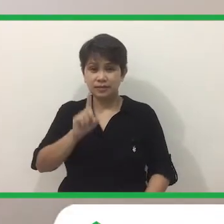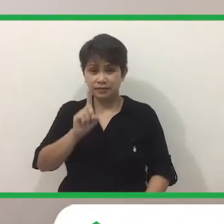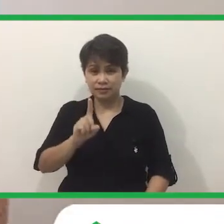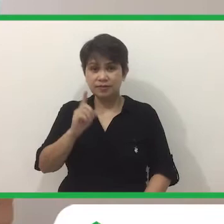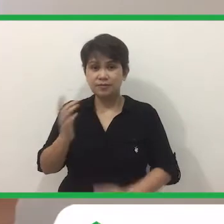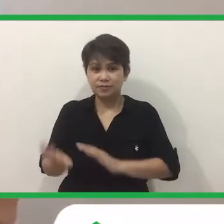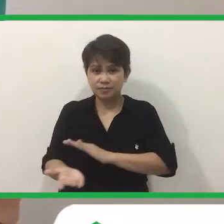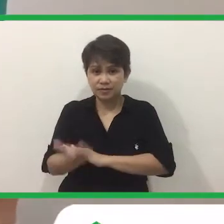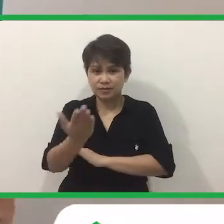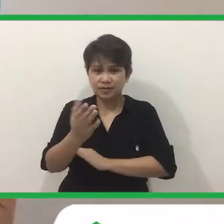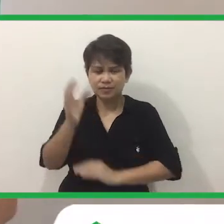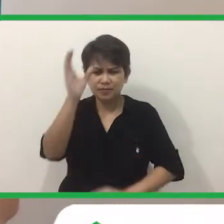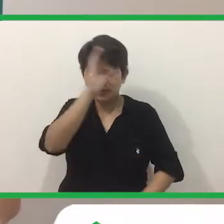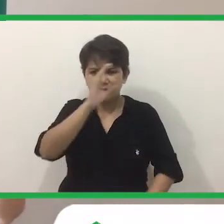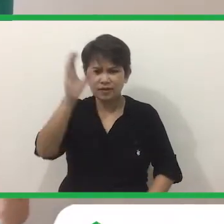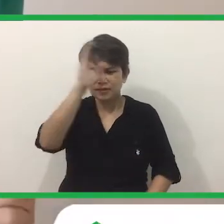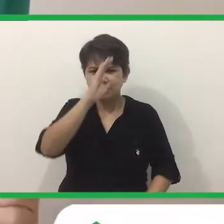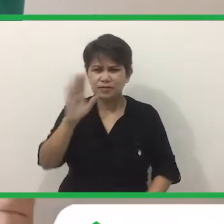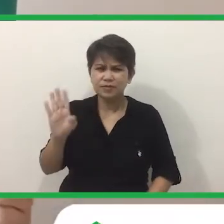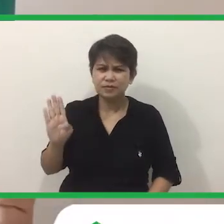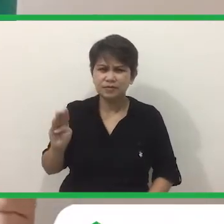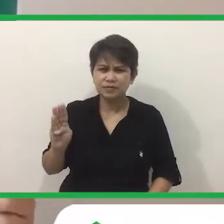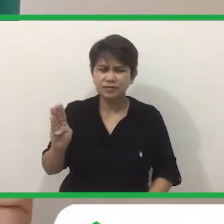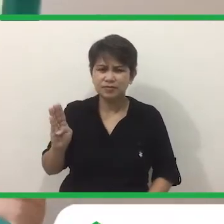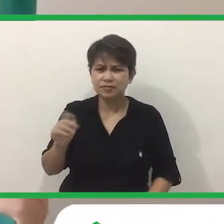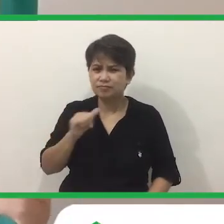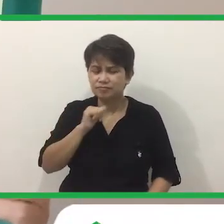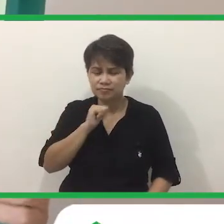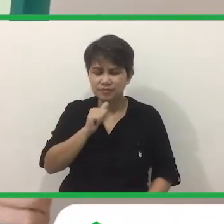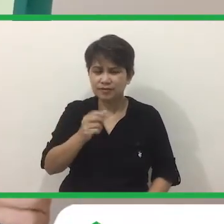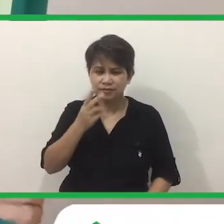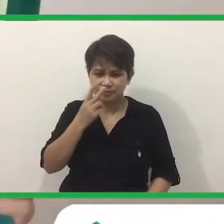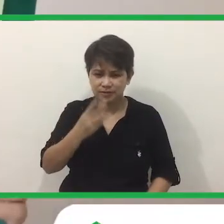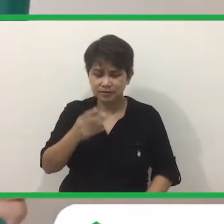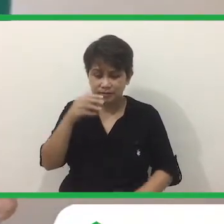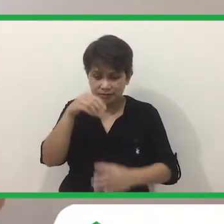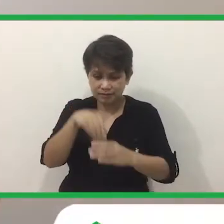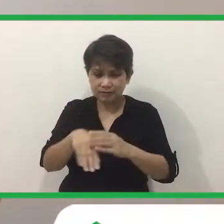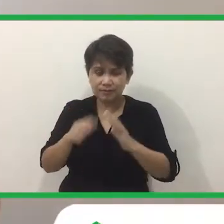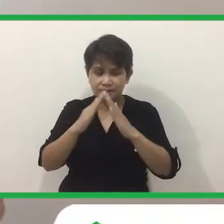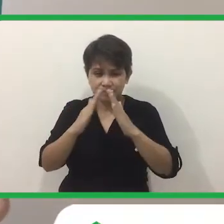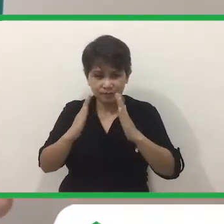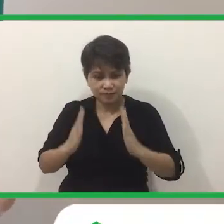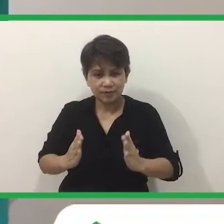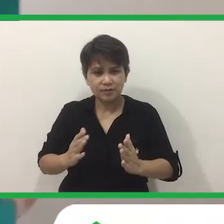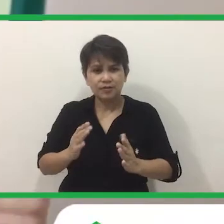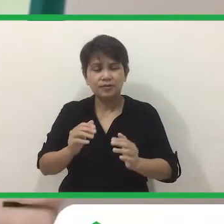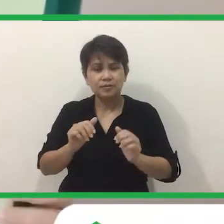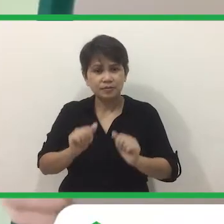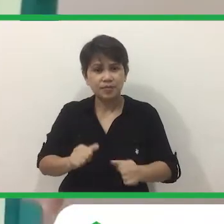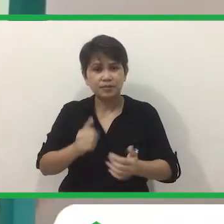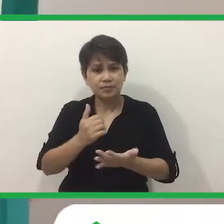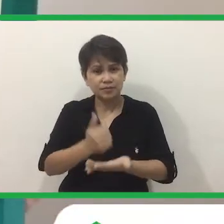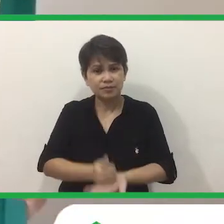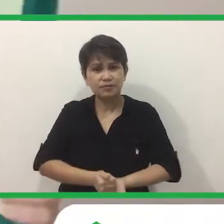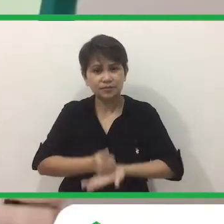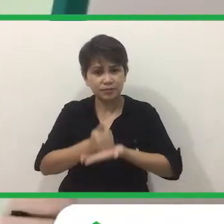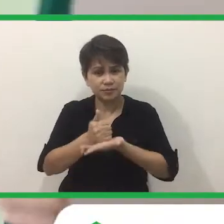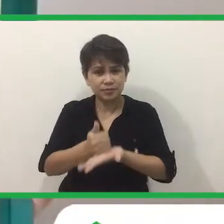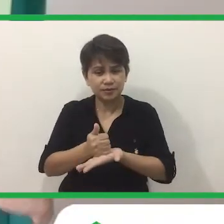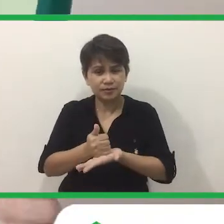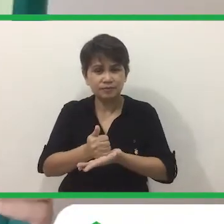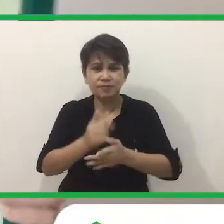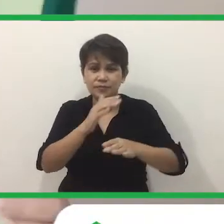umaga, hinahanap ko si Bingo. Hindi ko siya makita sa loob ng bahay. So, pwede nyo ba akong tulungan na